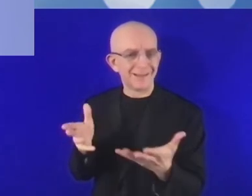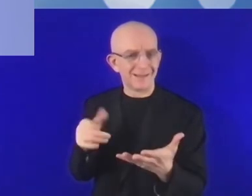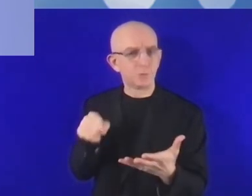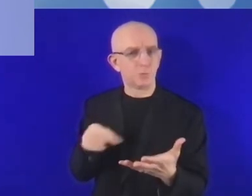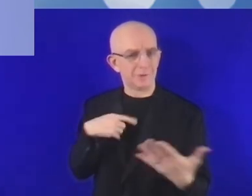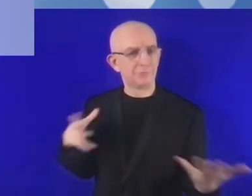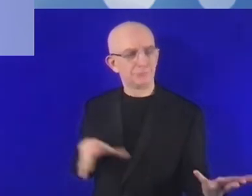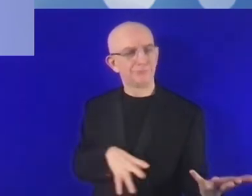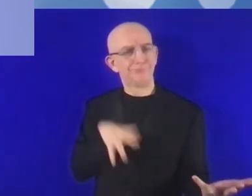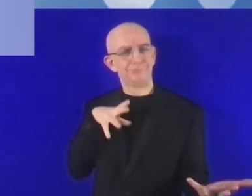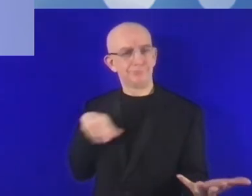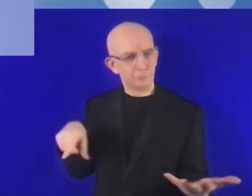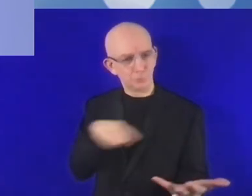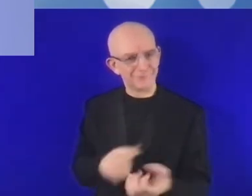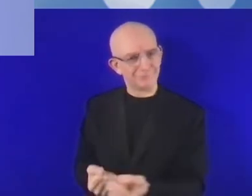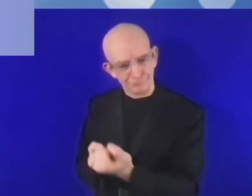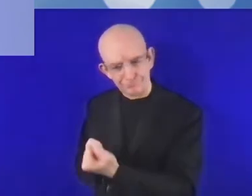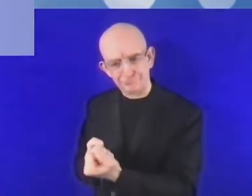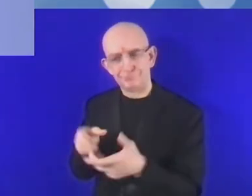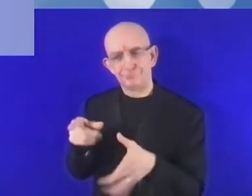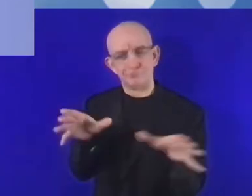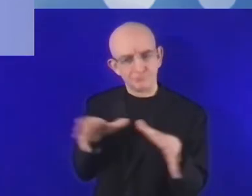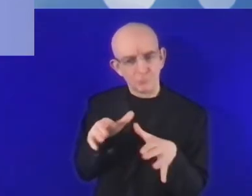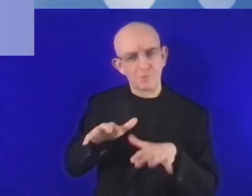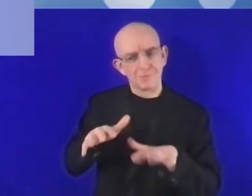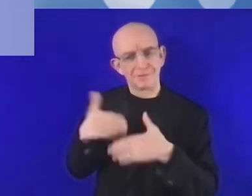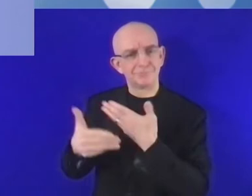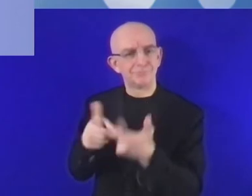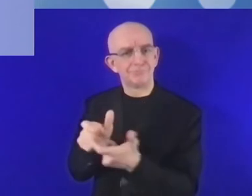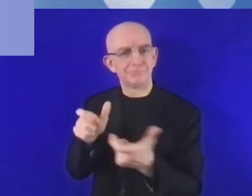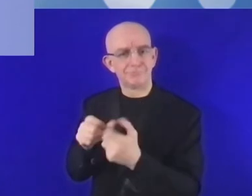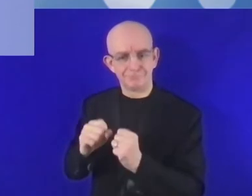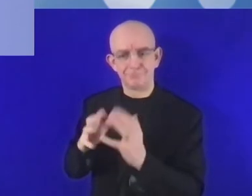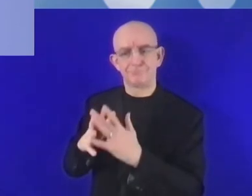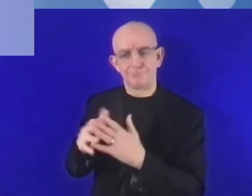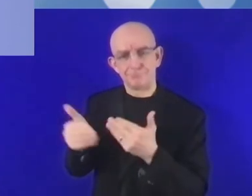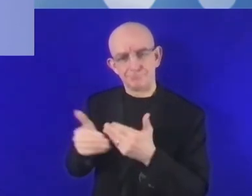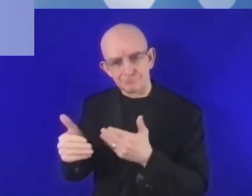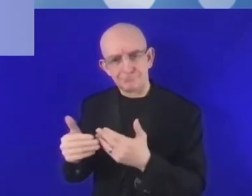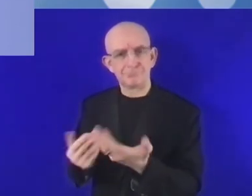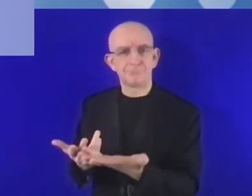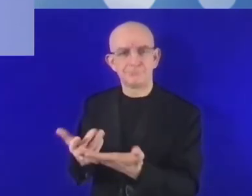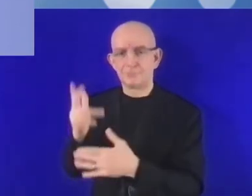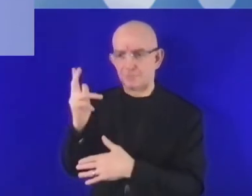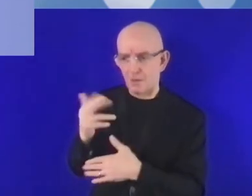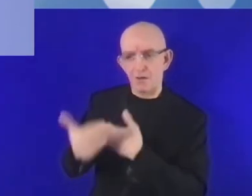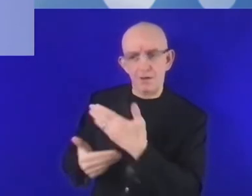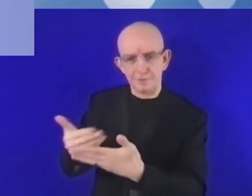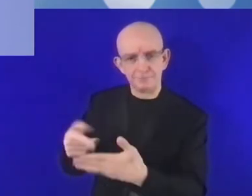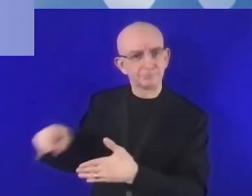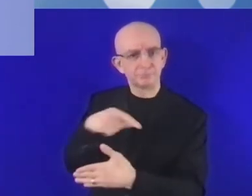dumna jestem z tego, że możemy pochwalić się takim właśnie wsparciem sektora MŚP, jak również startupów.